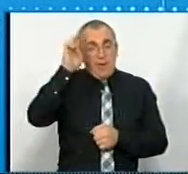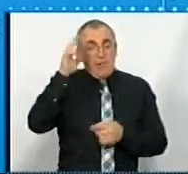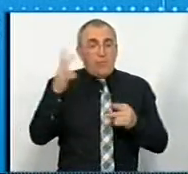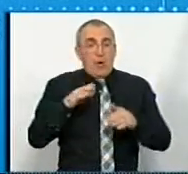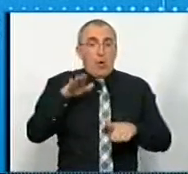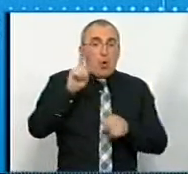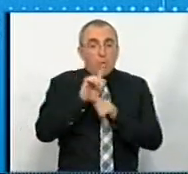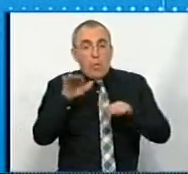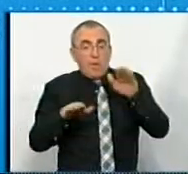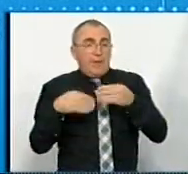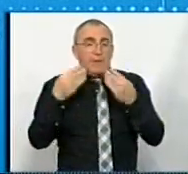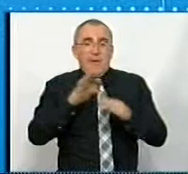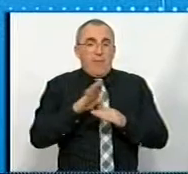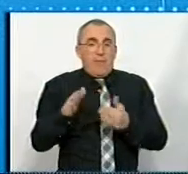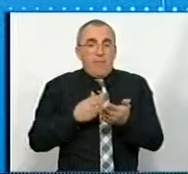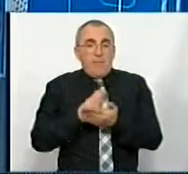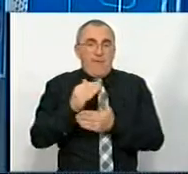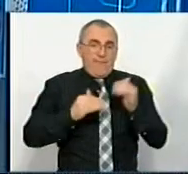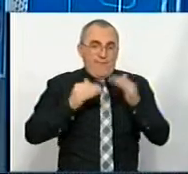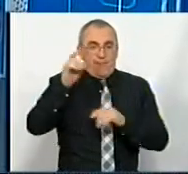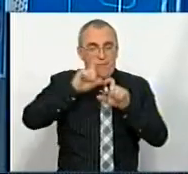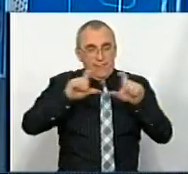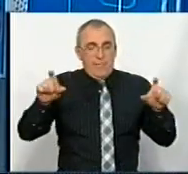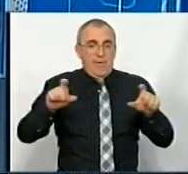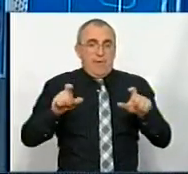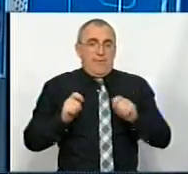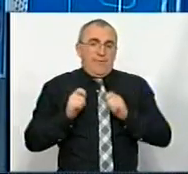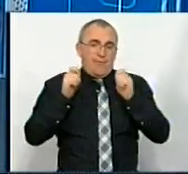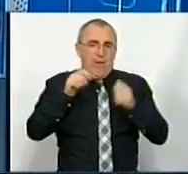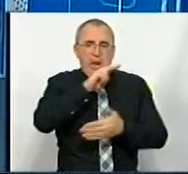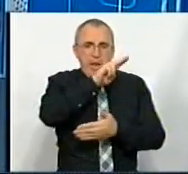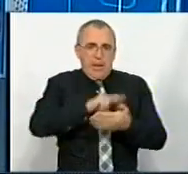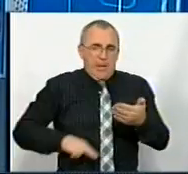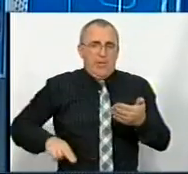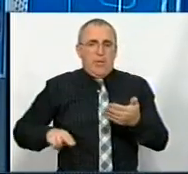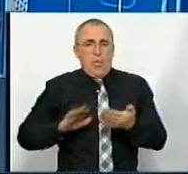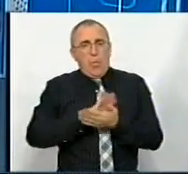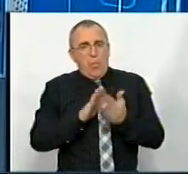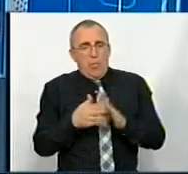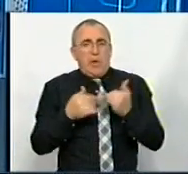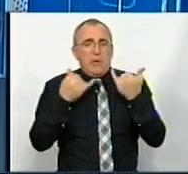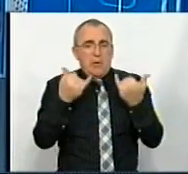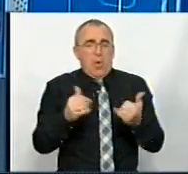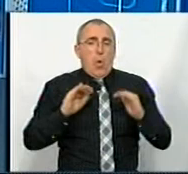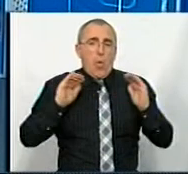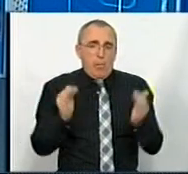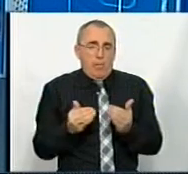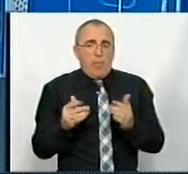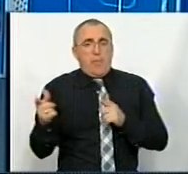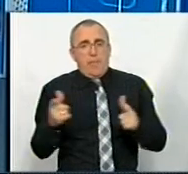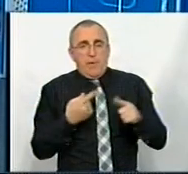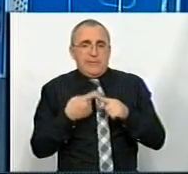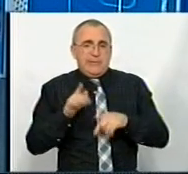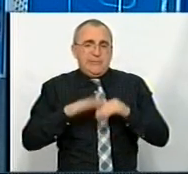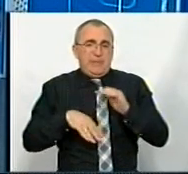нормувати, не давати непрофільним вишам, наприклад, виставляти серйозні ліцензійні і акредитційні умови для того, щоб обмежити підготовку